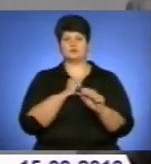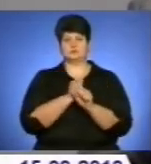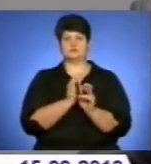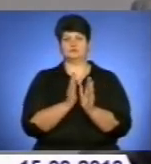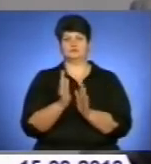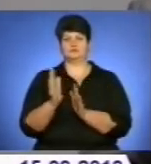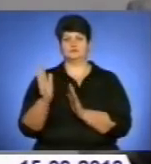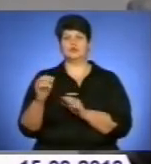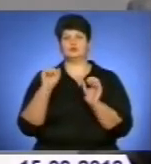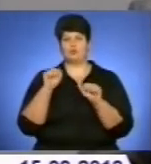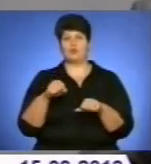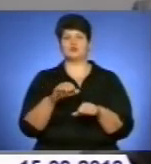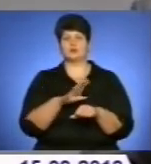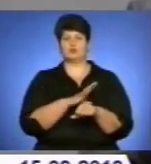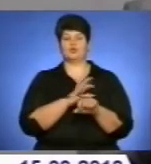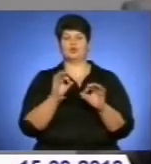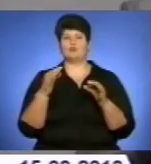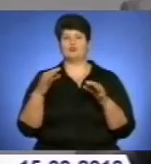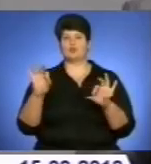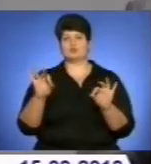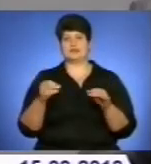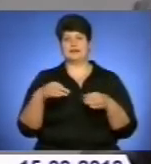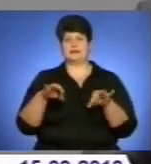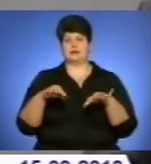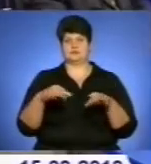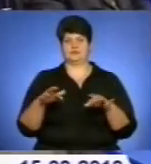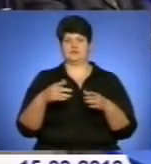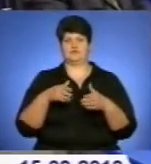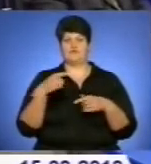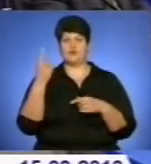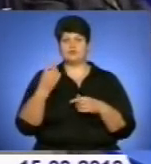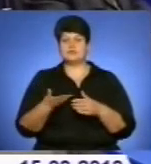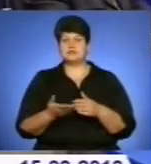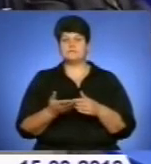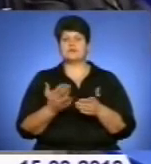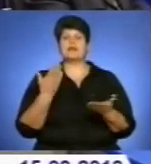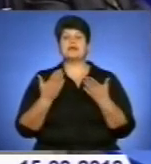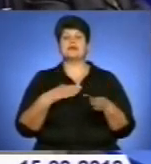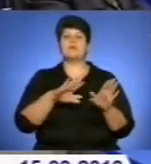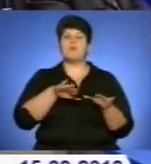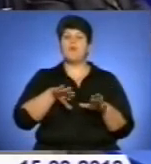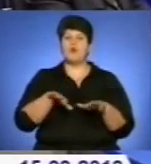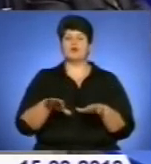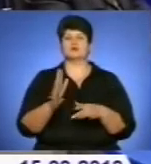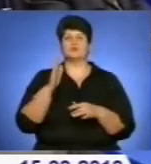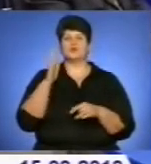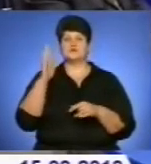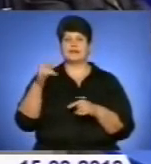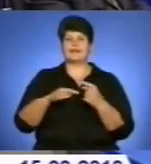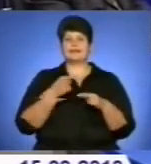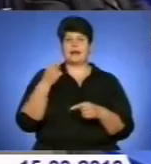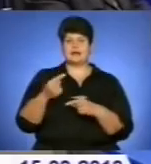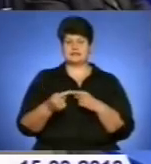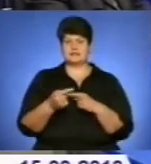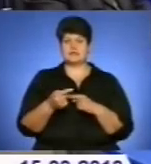ситуаціях. Скільки потрібно часу? Два-три дні? Я думаю, при припиненні снігових заметів, в